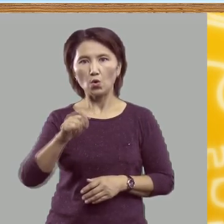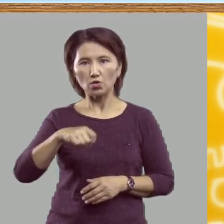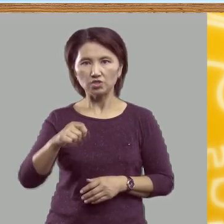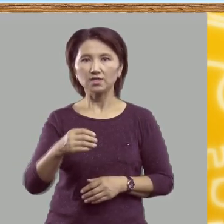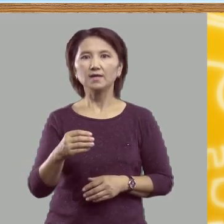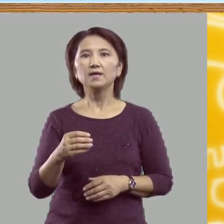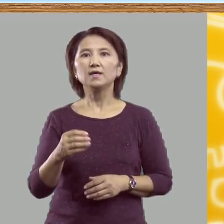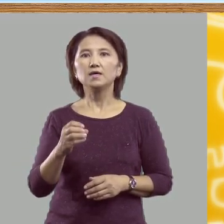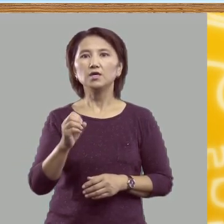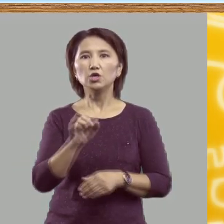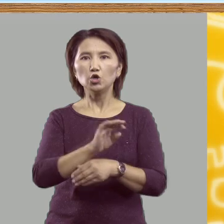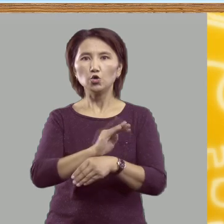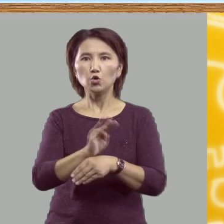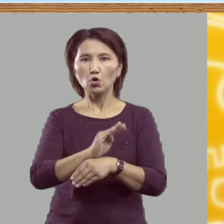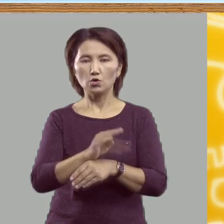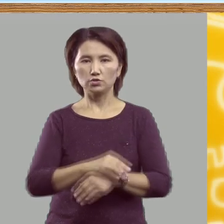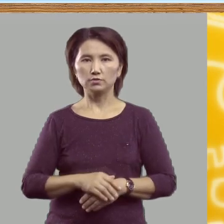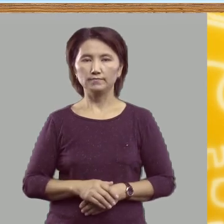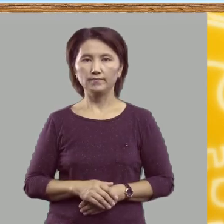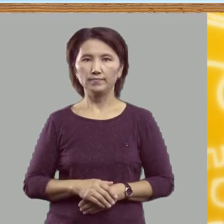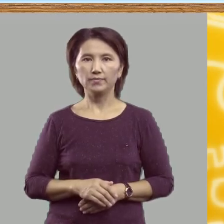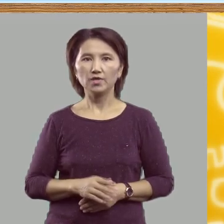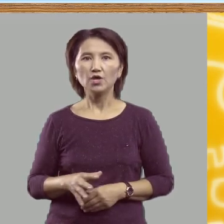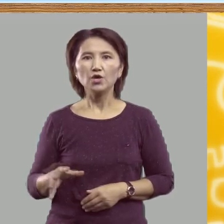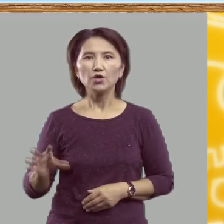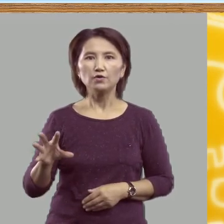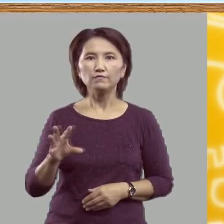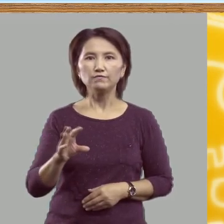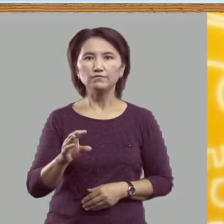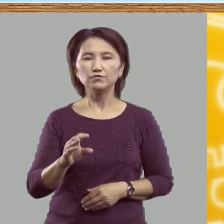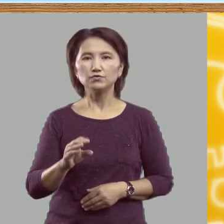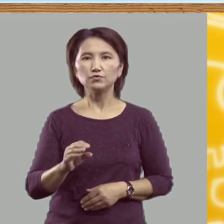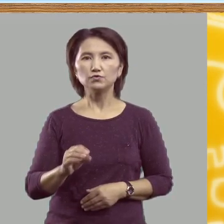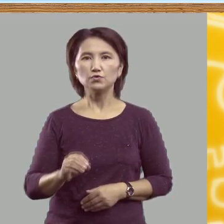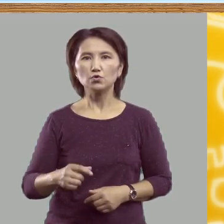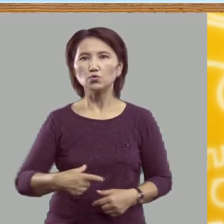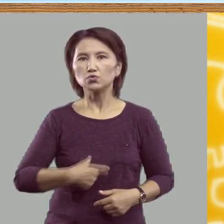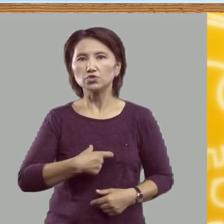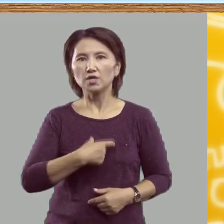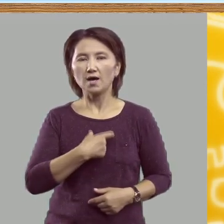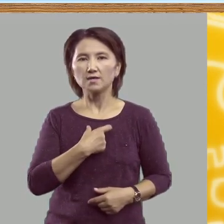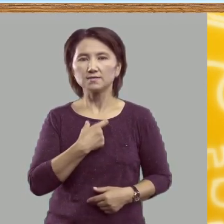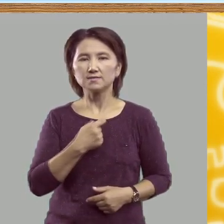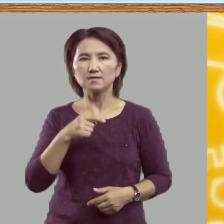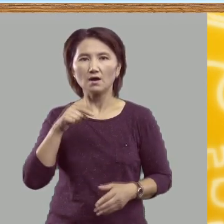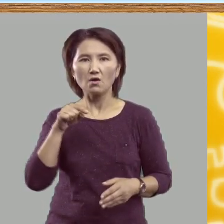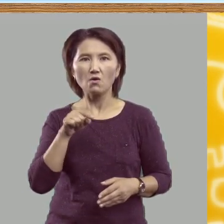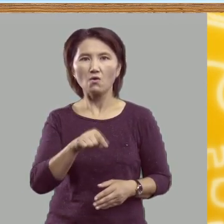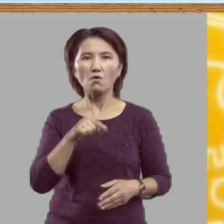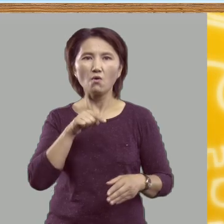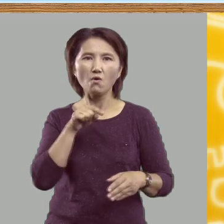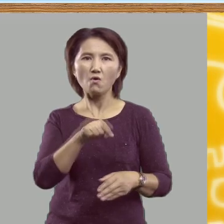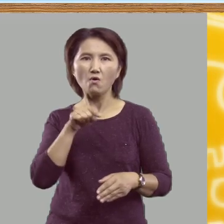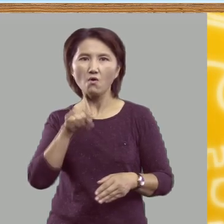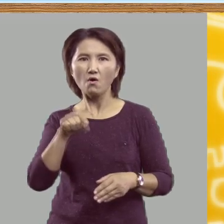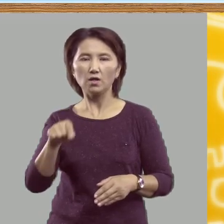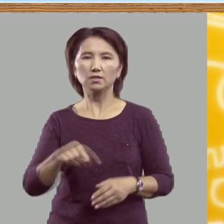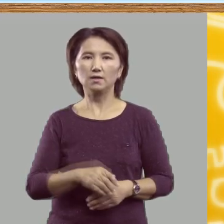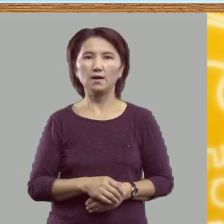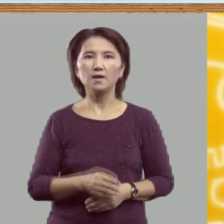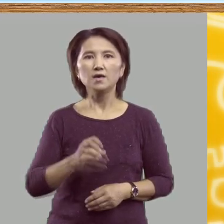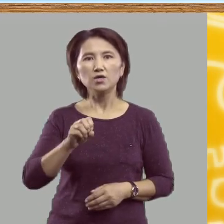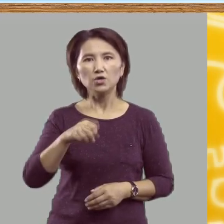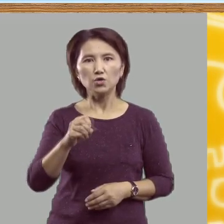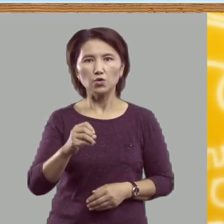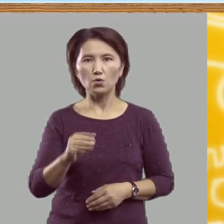Ёж. И всё ужасно колко. И Ёж, и Ёрш, и Ёлка.